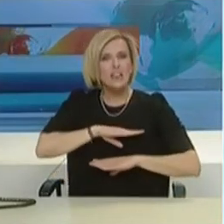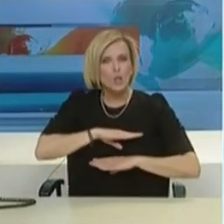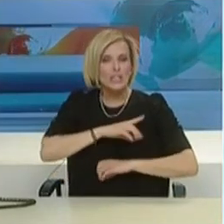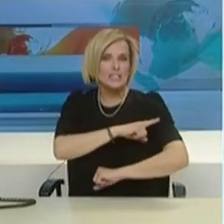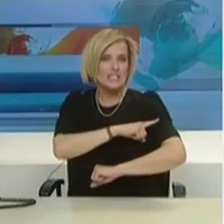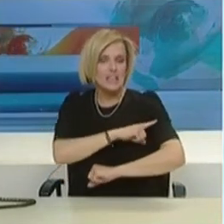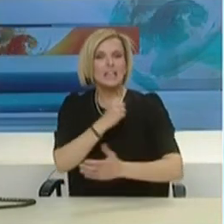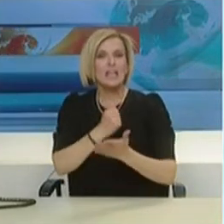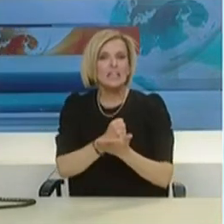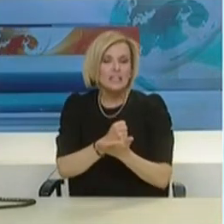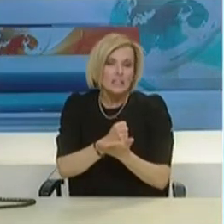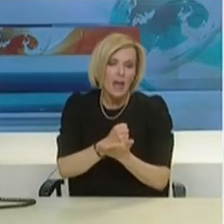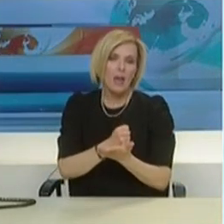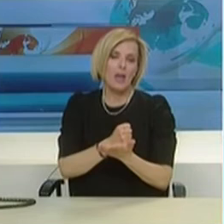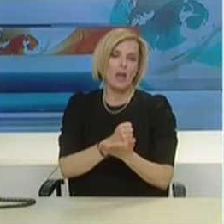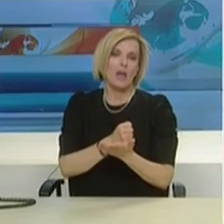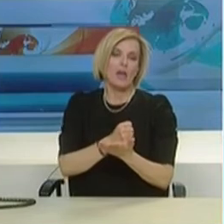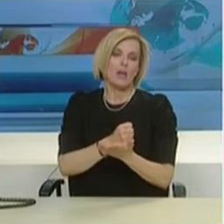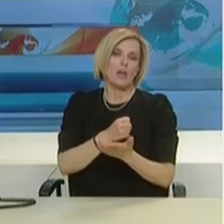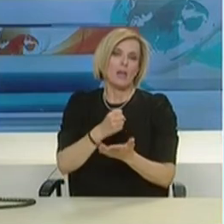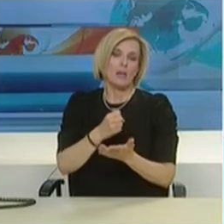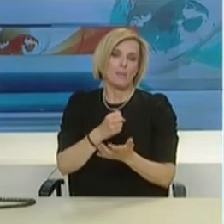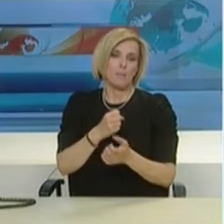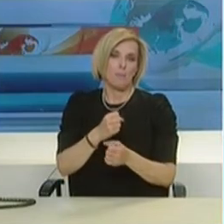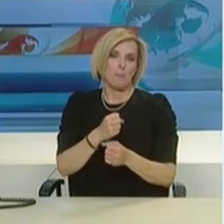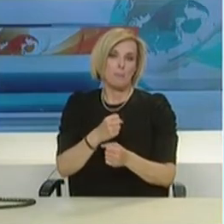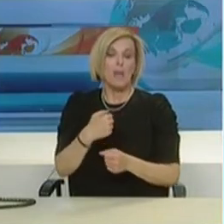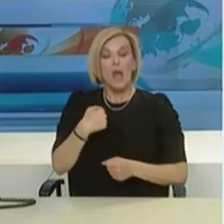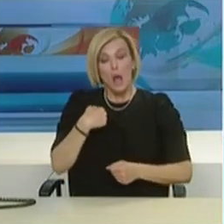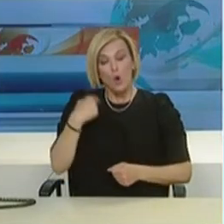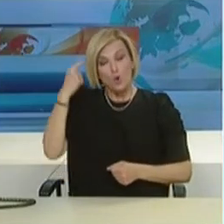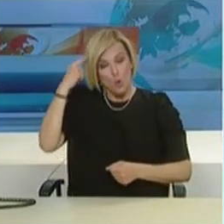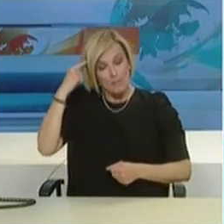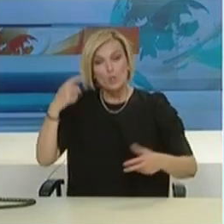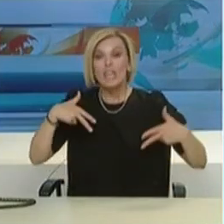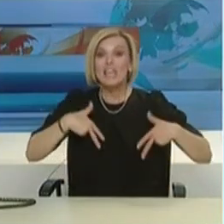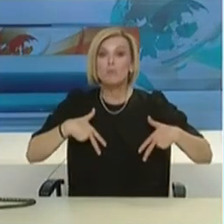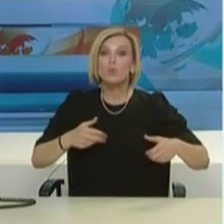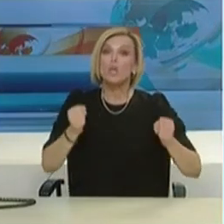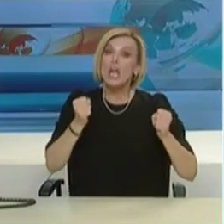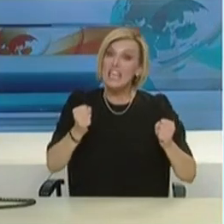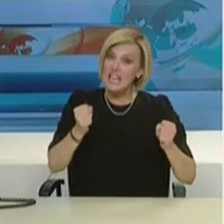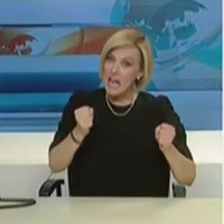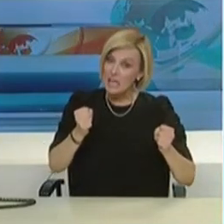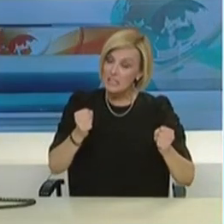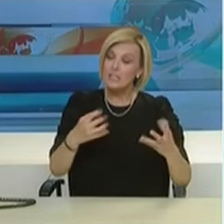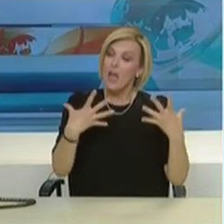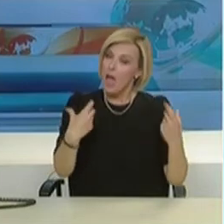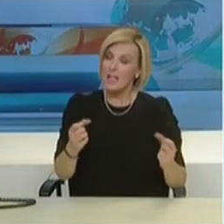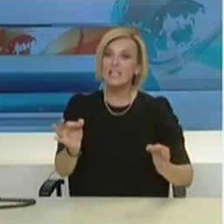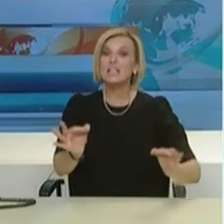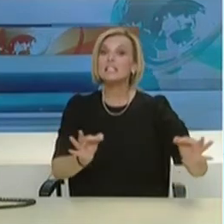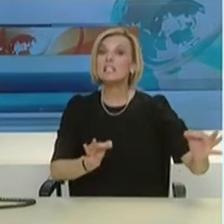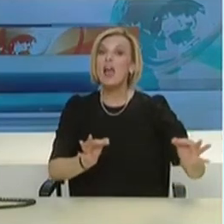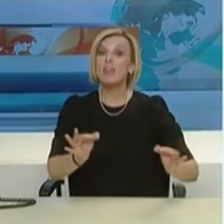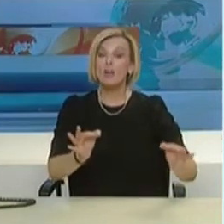το Υπουργείο Υγείας κάθε μέτρο είναι πάνω στο τραπέζι. Υπάρχουν σχέδια ανάλογα με